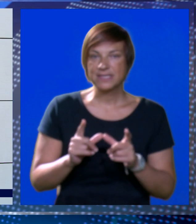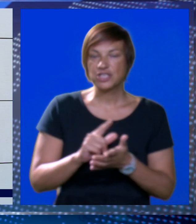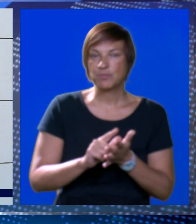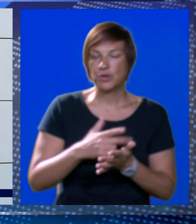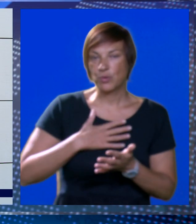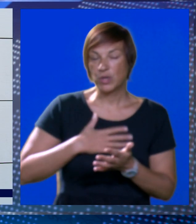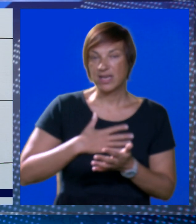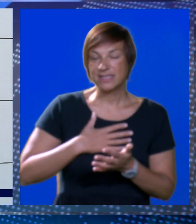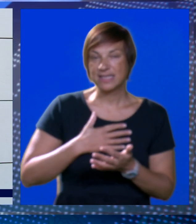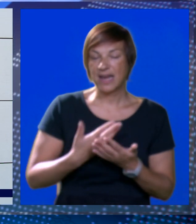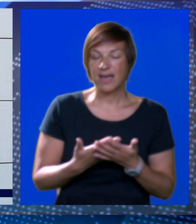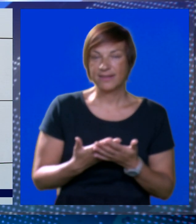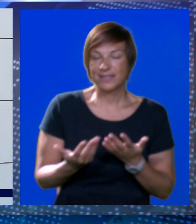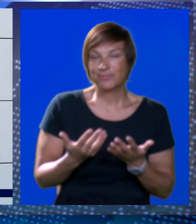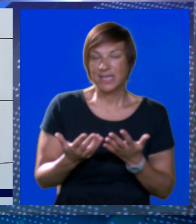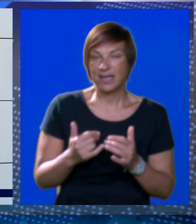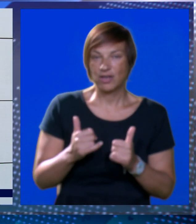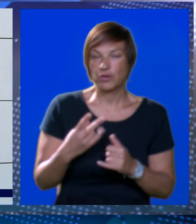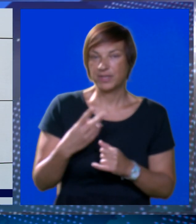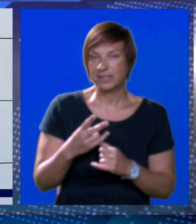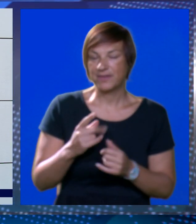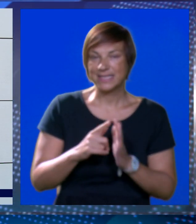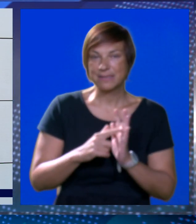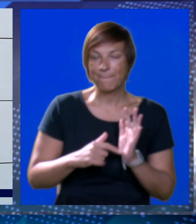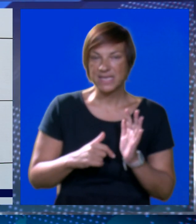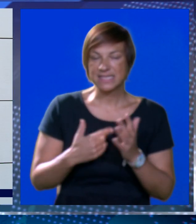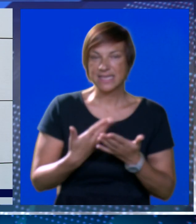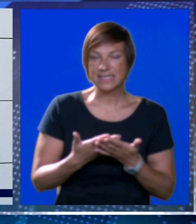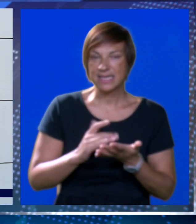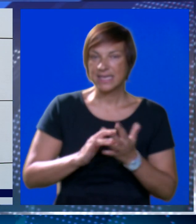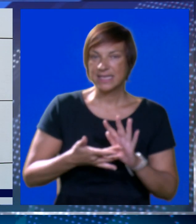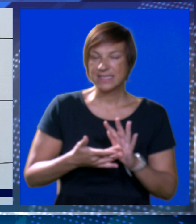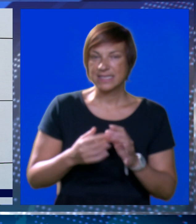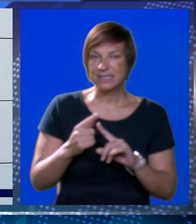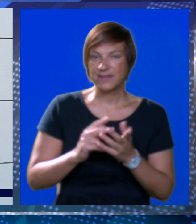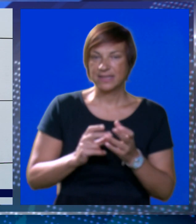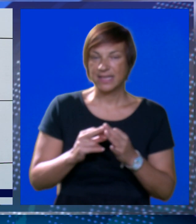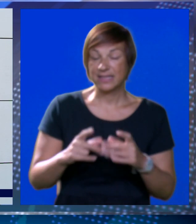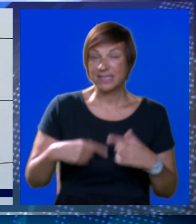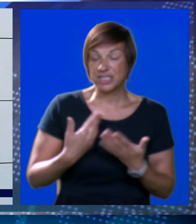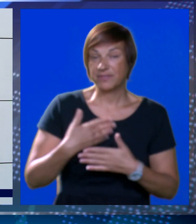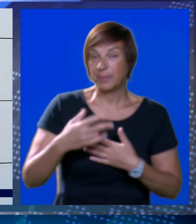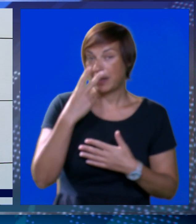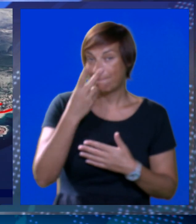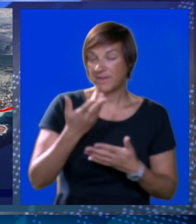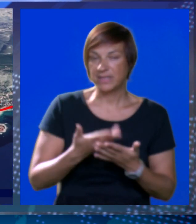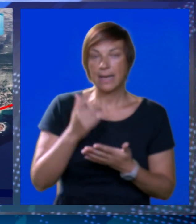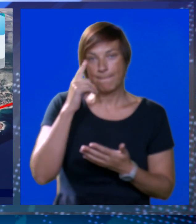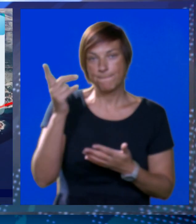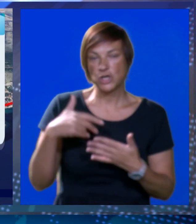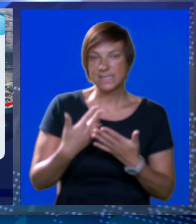završimo u roku, evo, ja se nadam, kažem, opet, nekako ovih 20 mjeseci za sve ove tendere, evo, živ, bil, pa vedle.